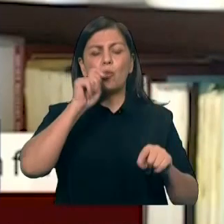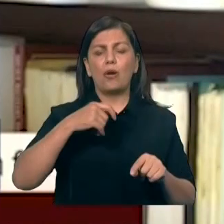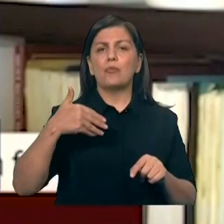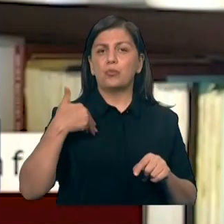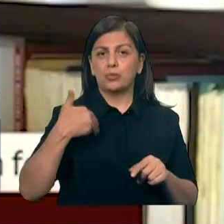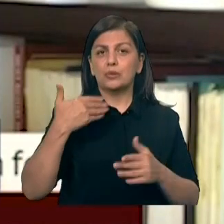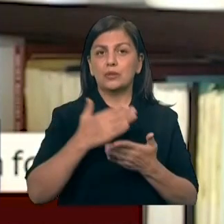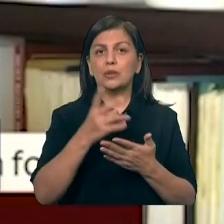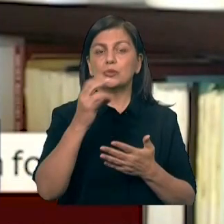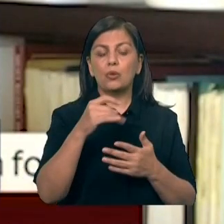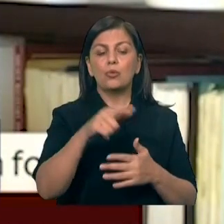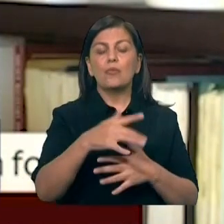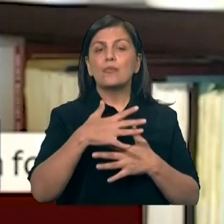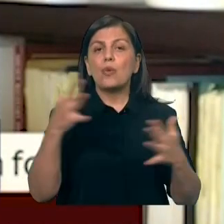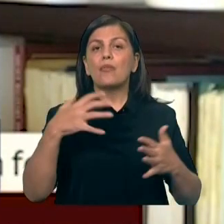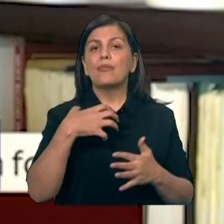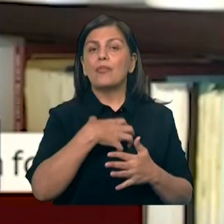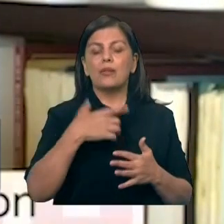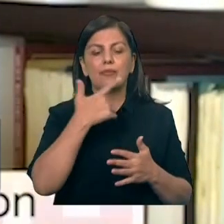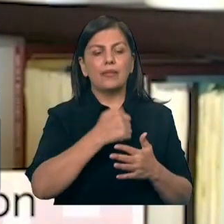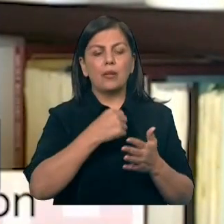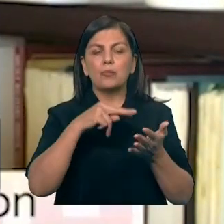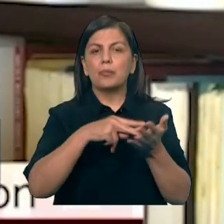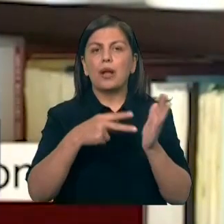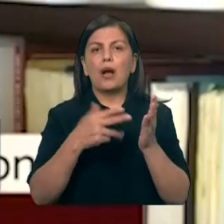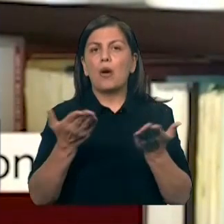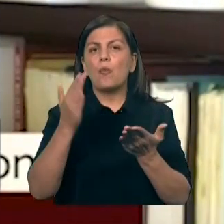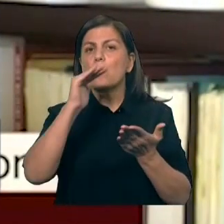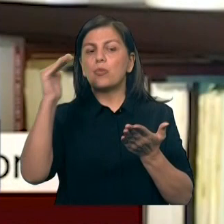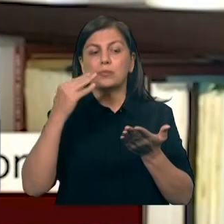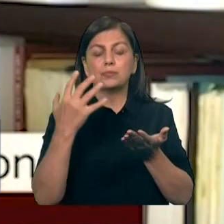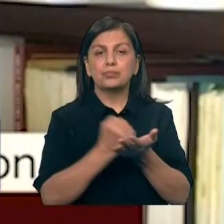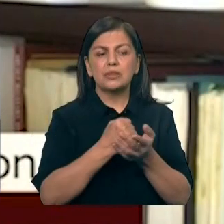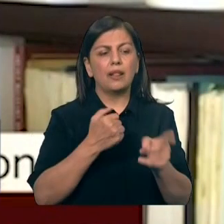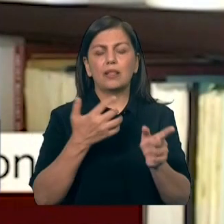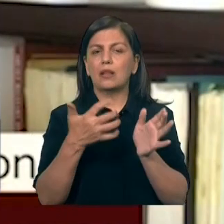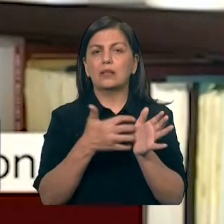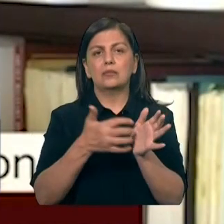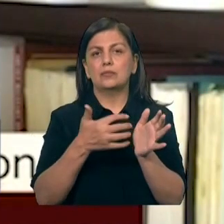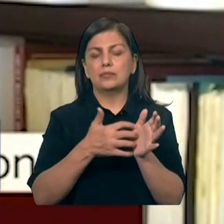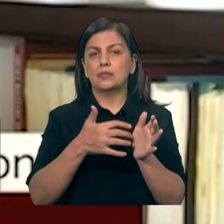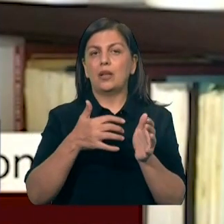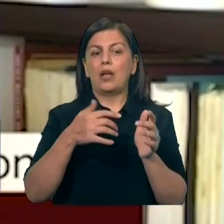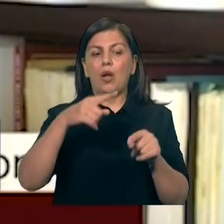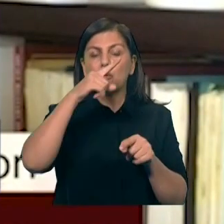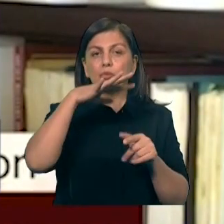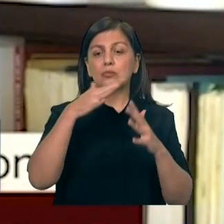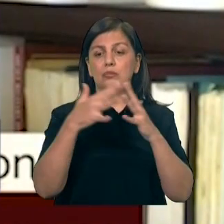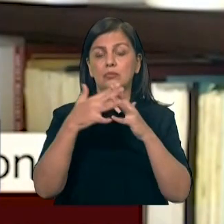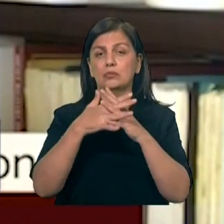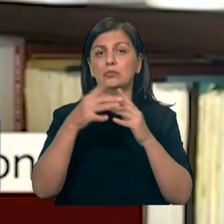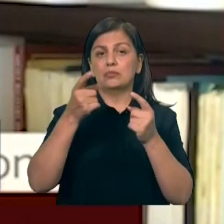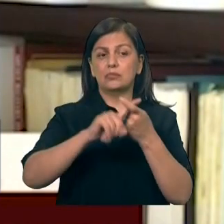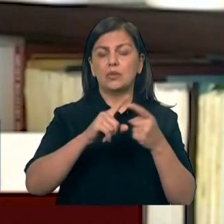Lakin əlbəttə, əhəmiyyətli sıçrayış və hərbi planda hansısa səviyyədə qalib gəlmək üçün bu kifayət etmir. Rusiyada müharibəyə qarşı açıq